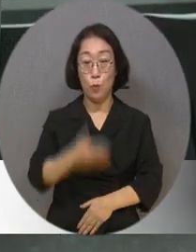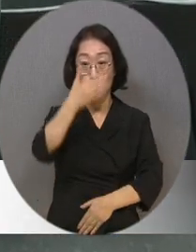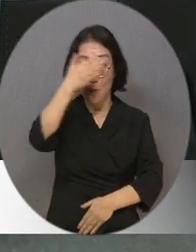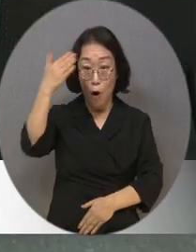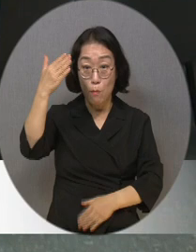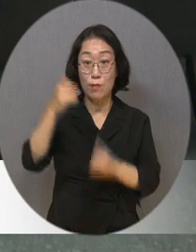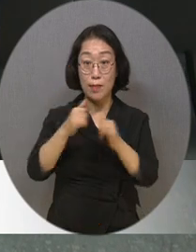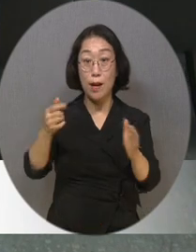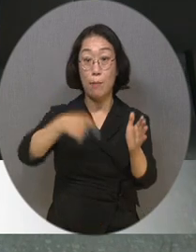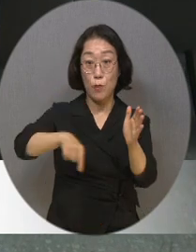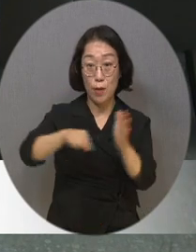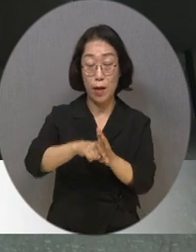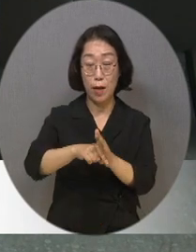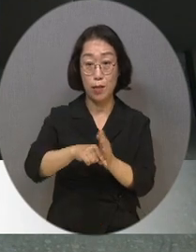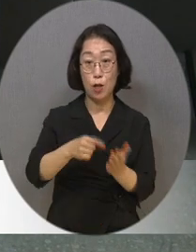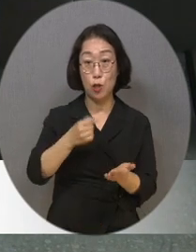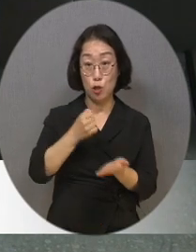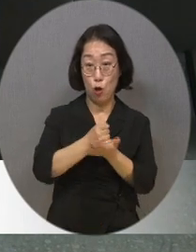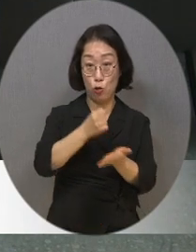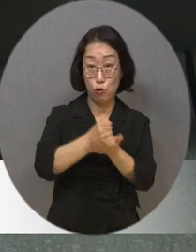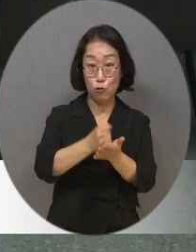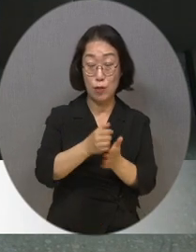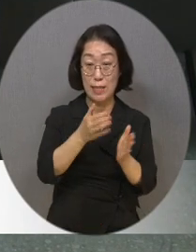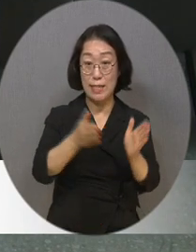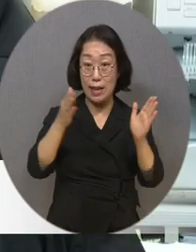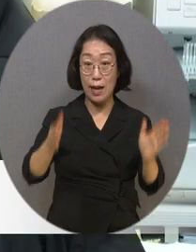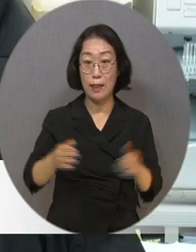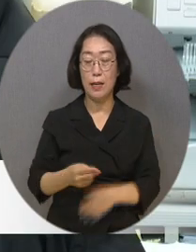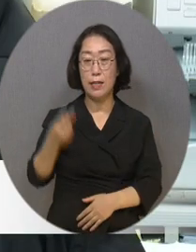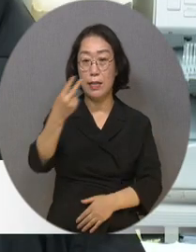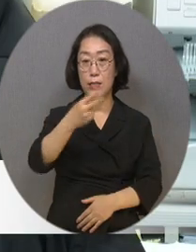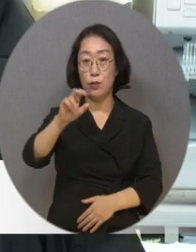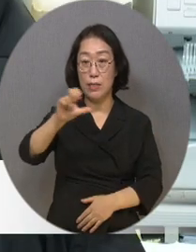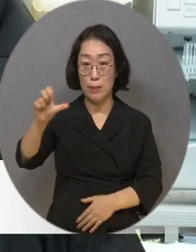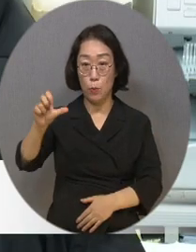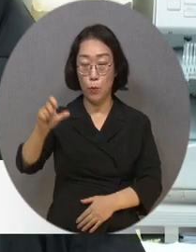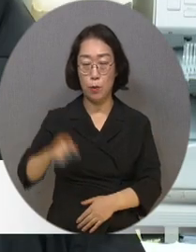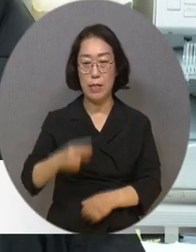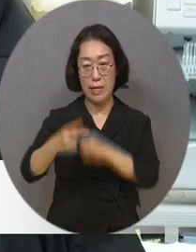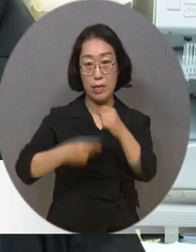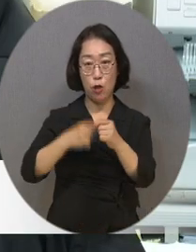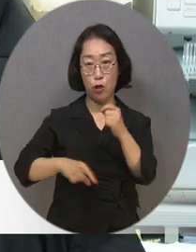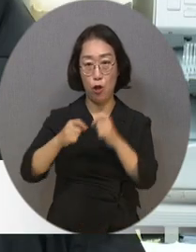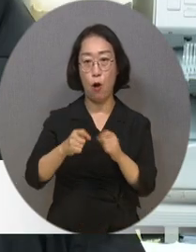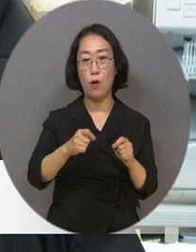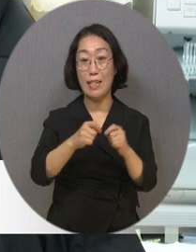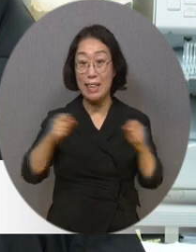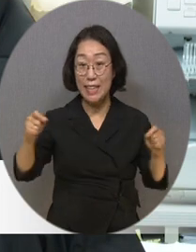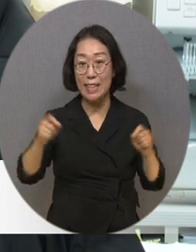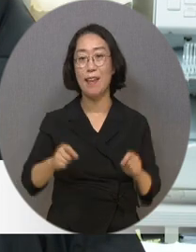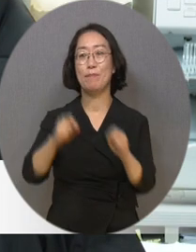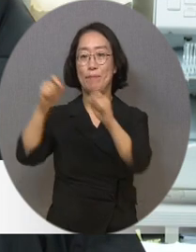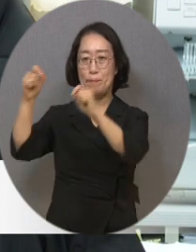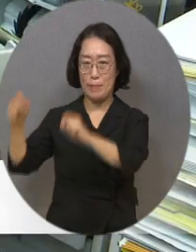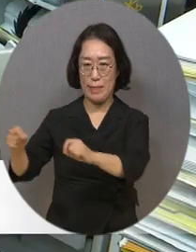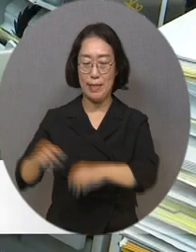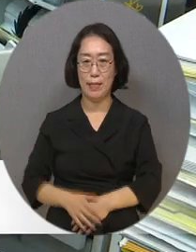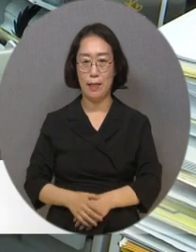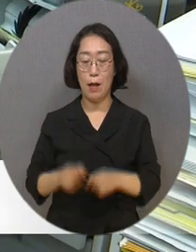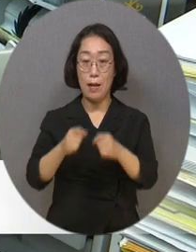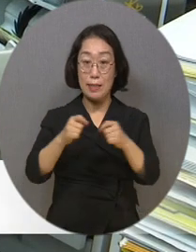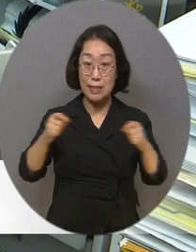주택청약종합저축 비과세 적용기한도 2025년까지 2년 더 연장됐습니다. 장기